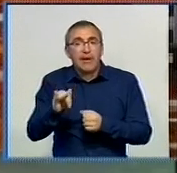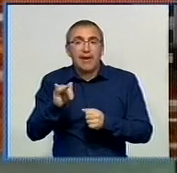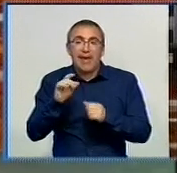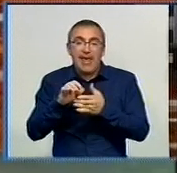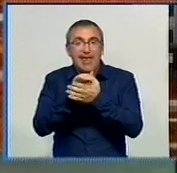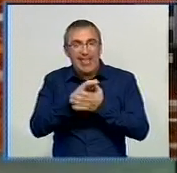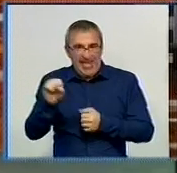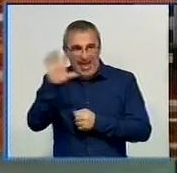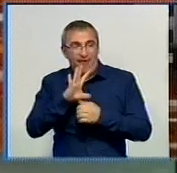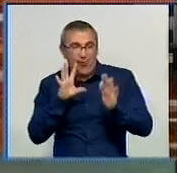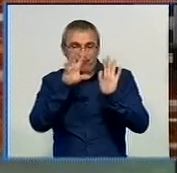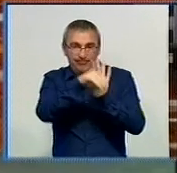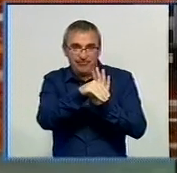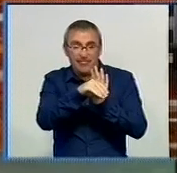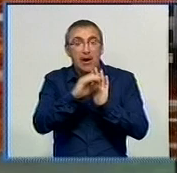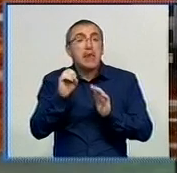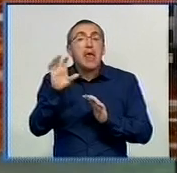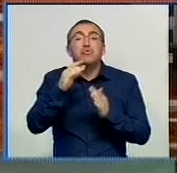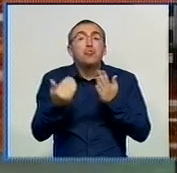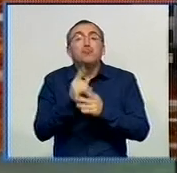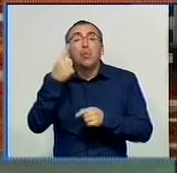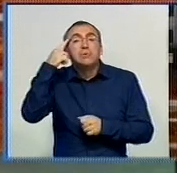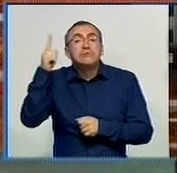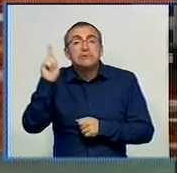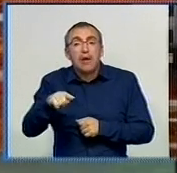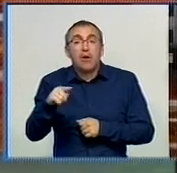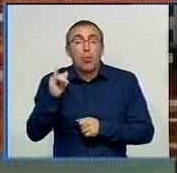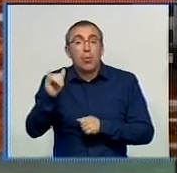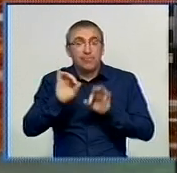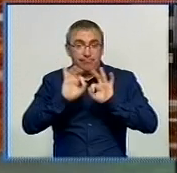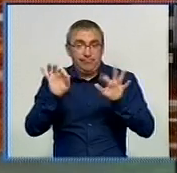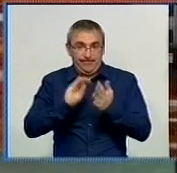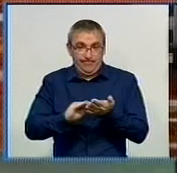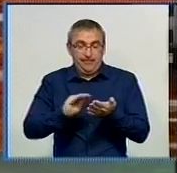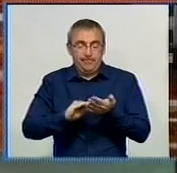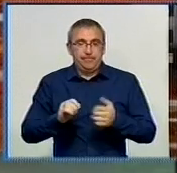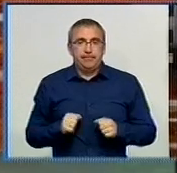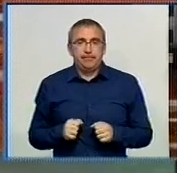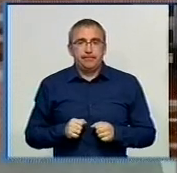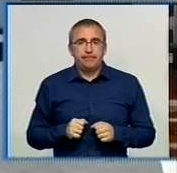для України. Що нового про ЄС дізналися в Кіровоградці, дивіться у сюжеті Яна Семенюк.